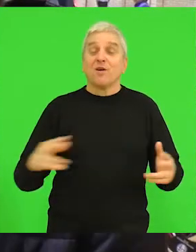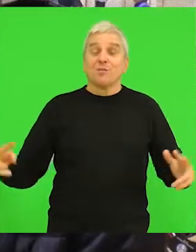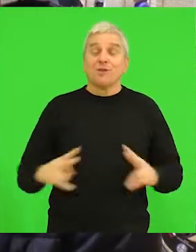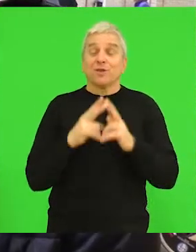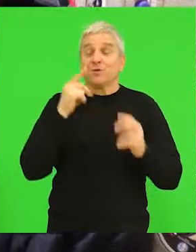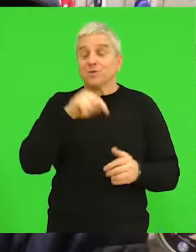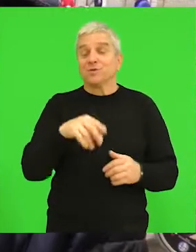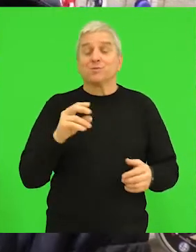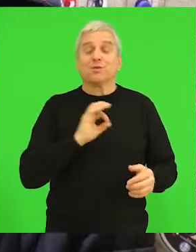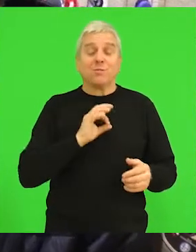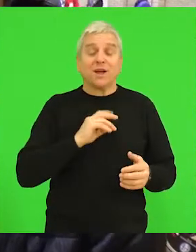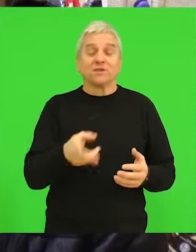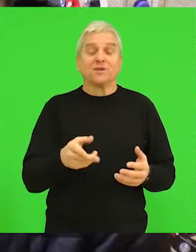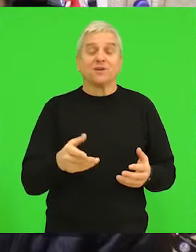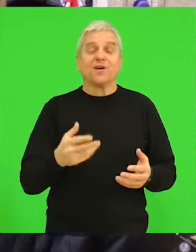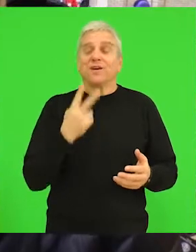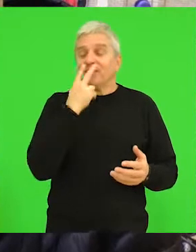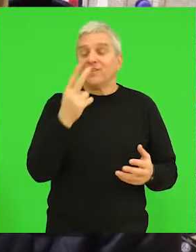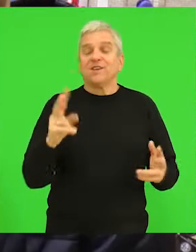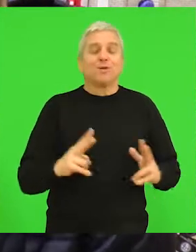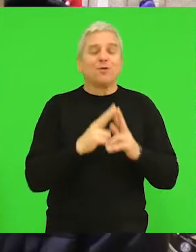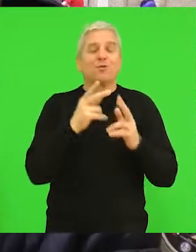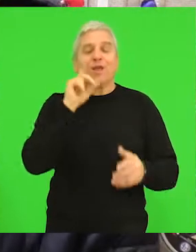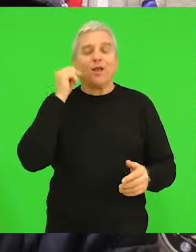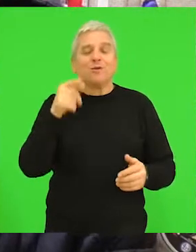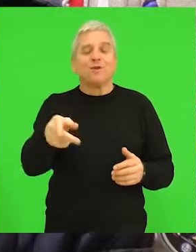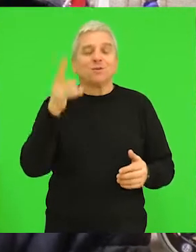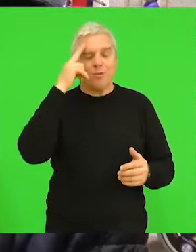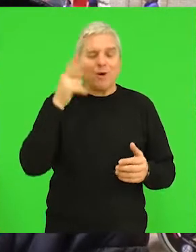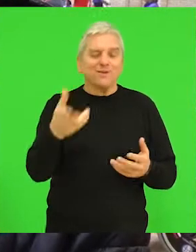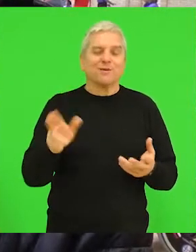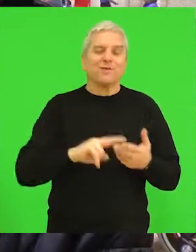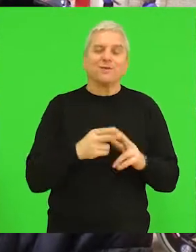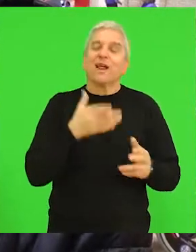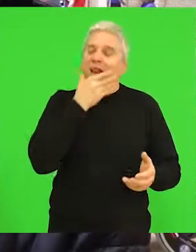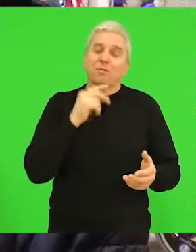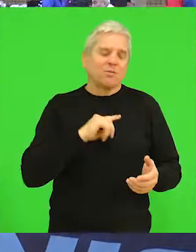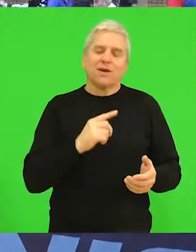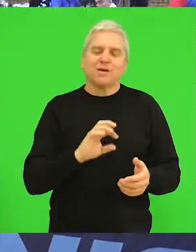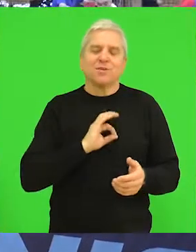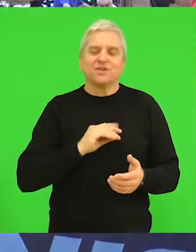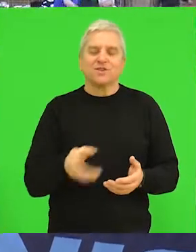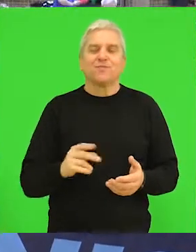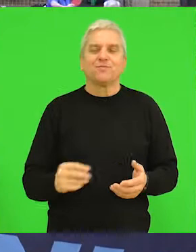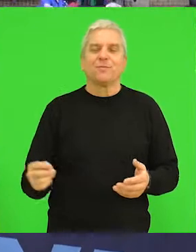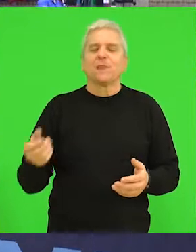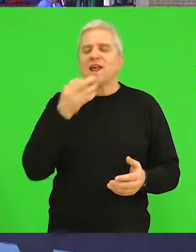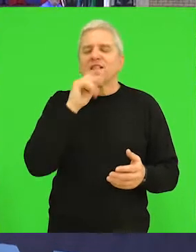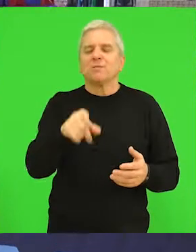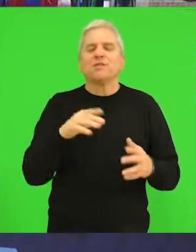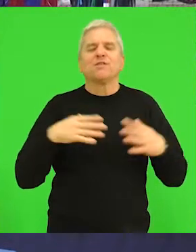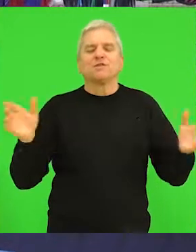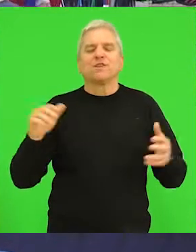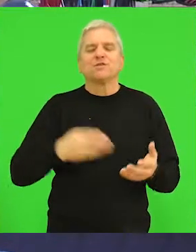atmosferu ovde u Bečaju volimo da se druži s ovim ljudima i jako mi je lepo uvijek ubeće najveći veteranski